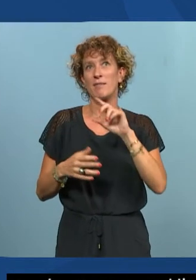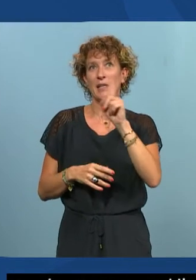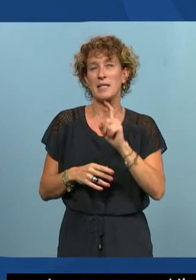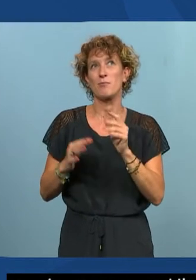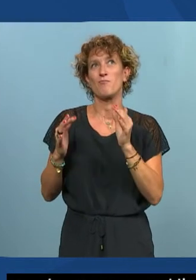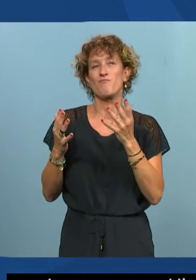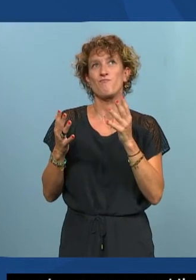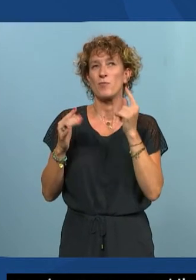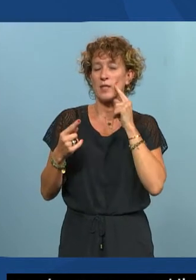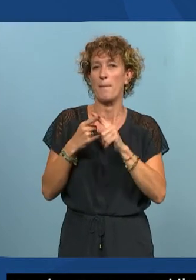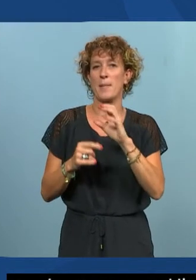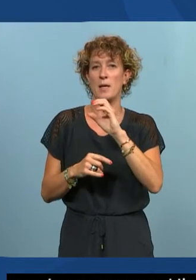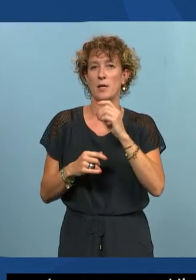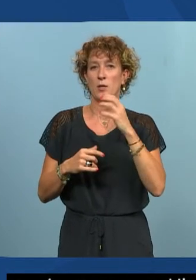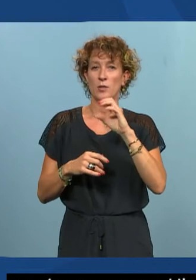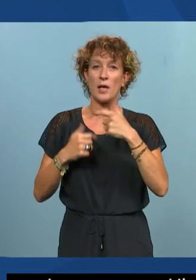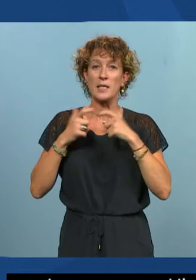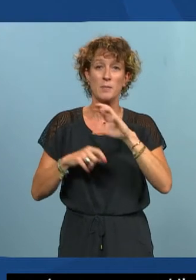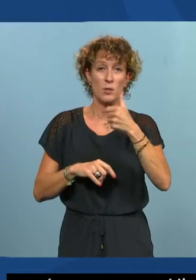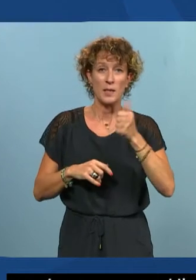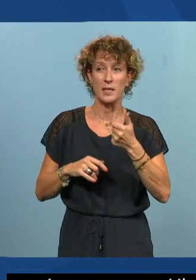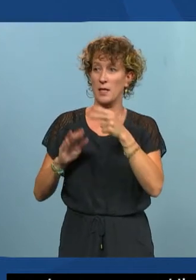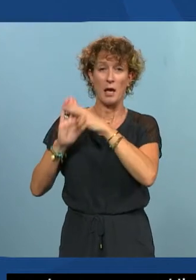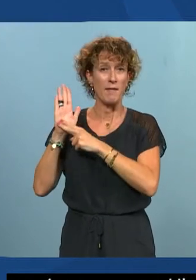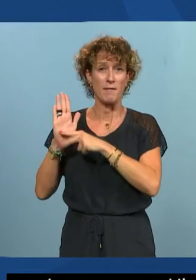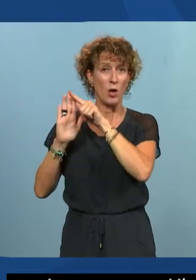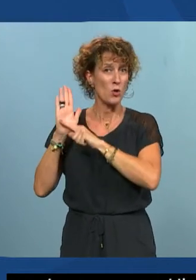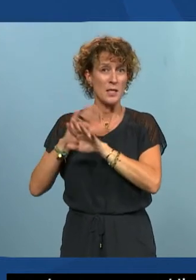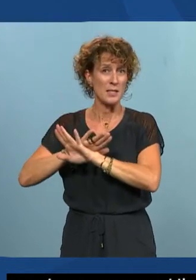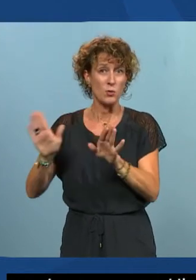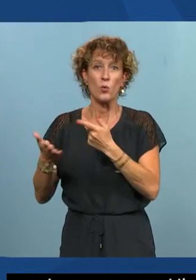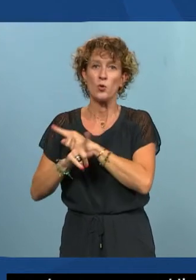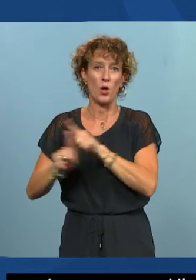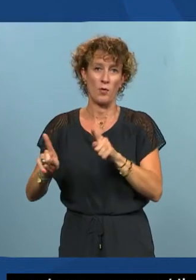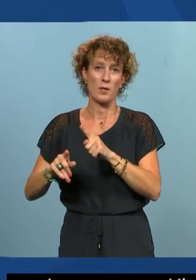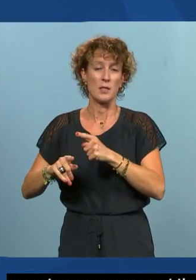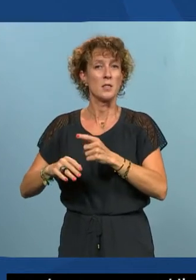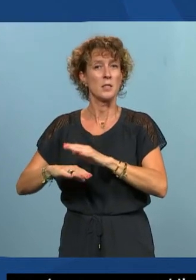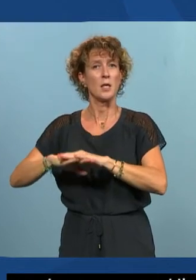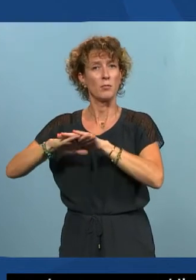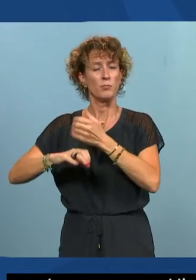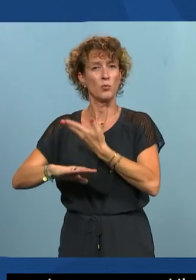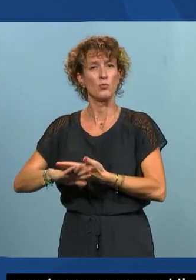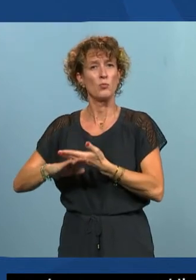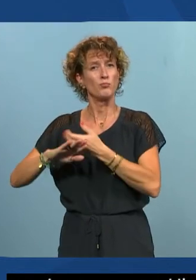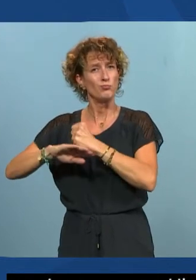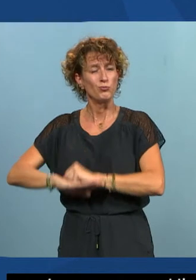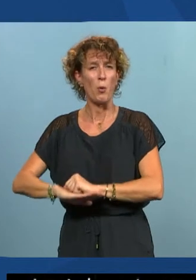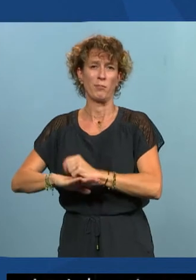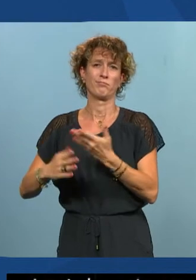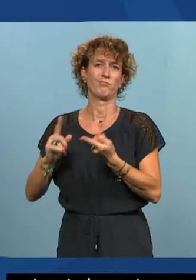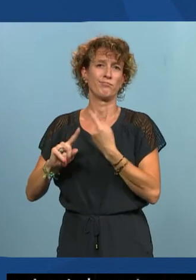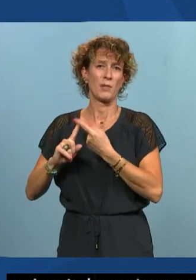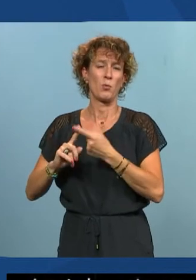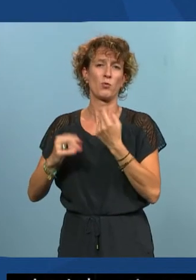clairement pas à la prise en compte des référentiels c'est un socle absolument indispensable pour se dire que nos interfaces sont fonctionnelles que